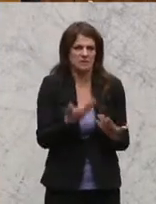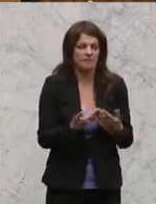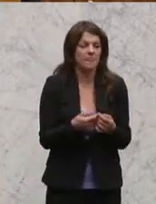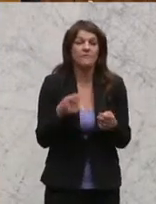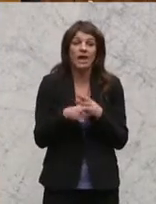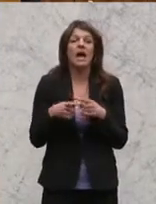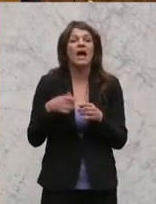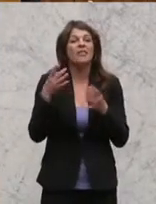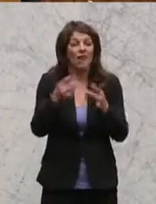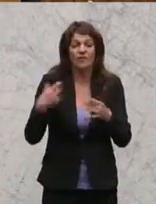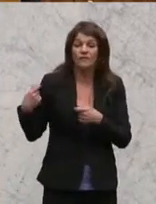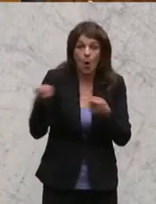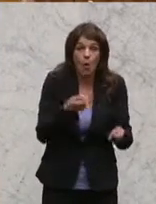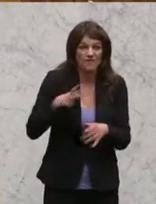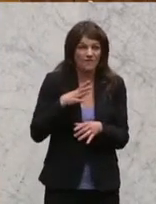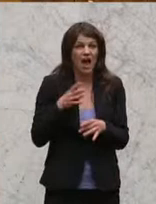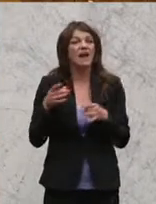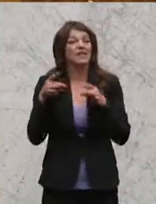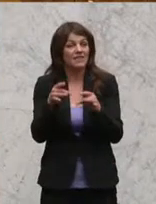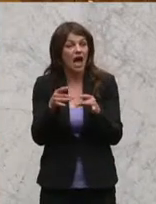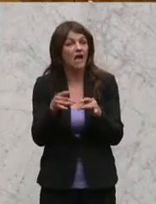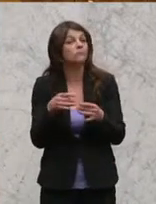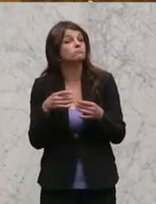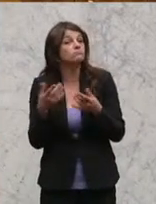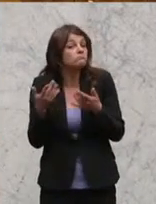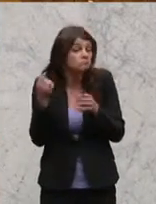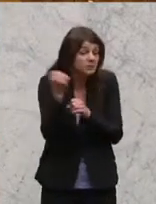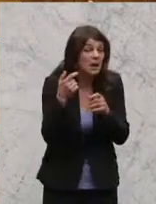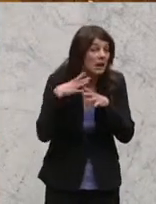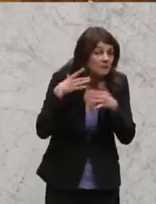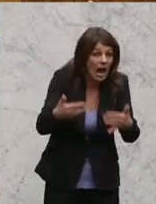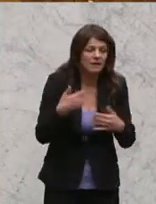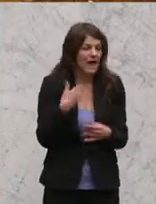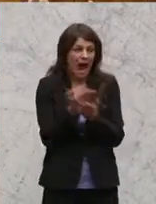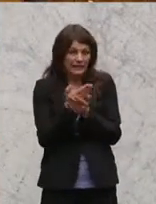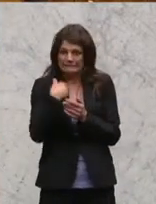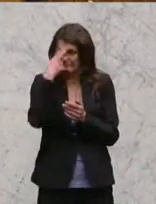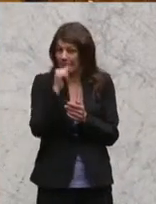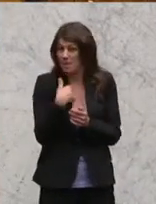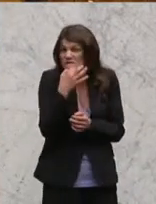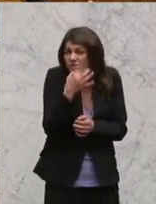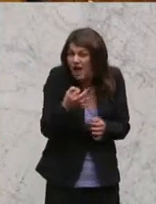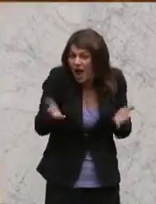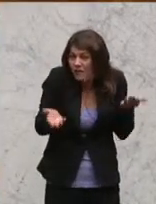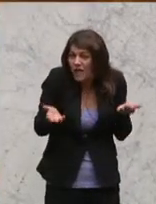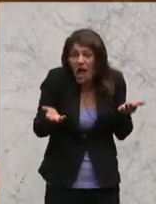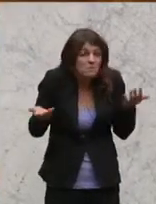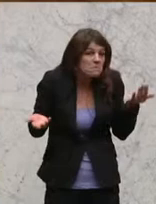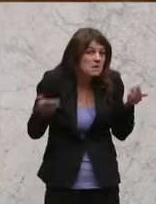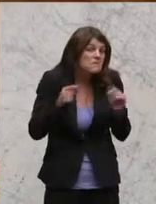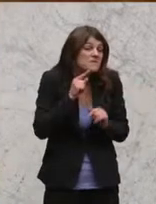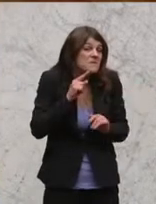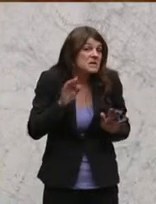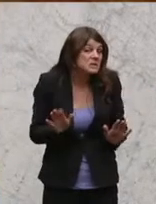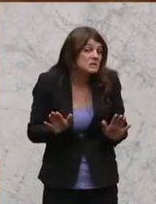Untersuchungshaftgrund, Tatwiederholungsgefahr, Tatbegehungsgefahr. Ich halte mich zurück mit einer Beurteilung. Ich kenne die Aktenlage nicht, aber die Frage drängt sich natürlich schon auf, ist zumindest